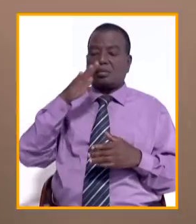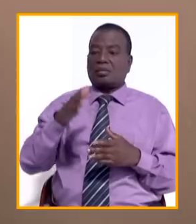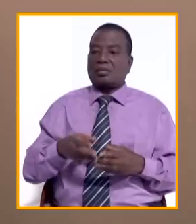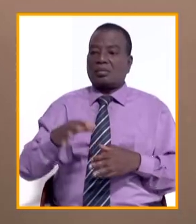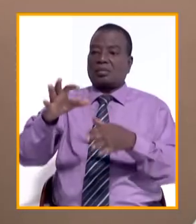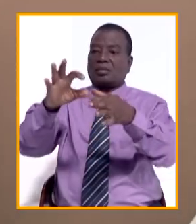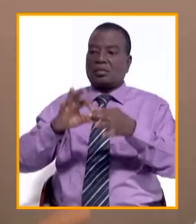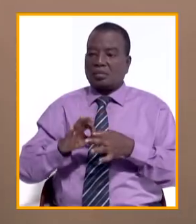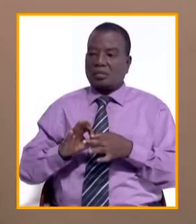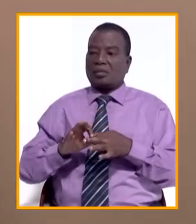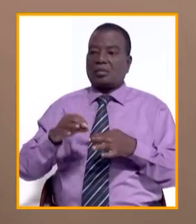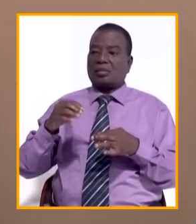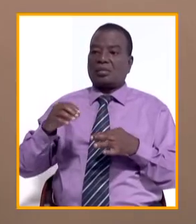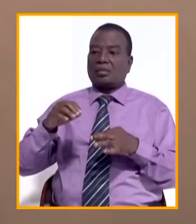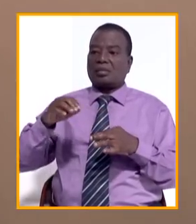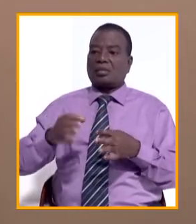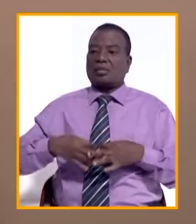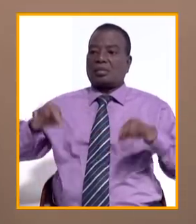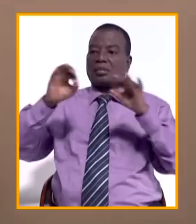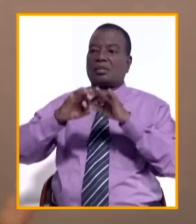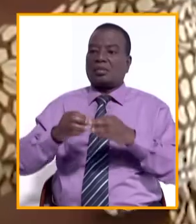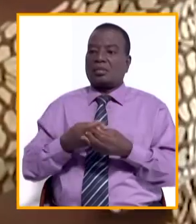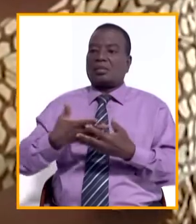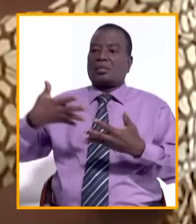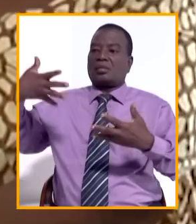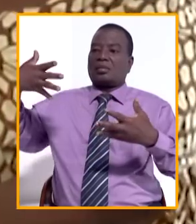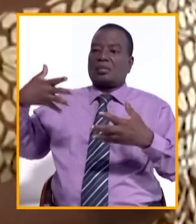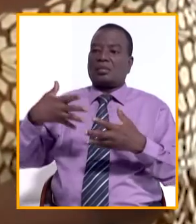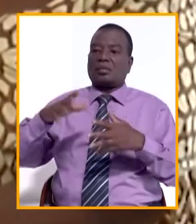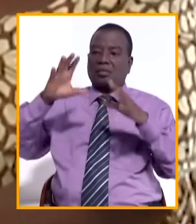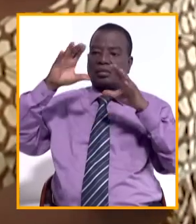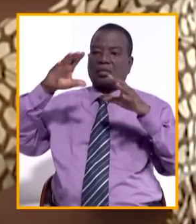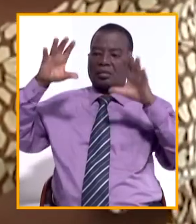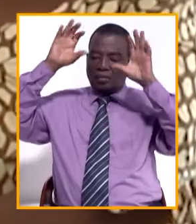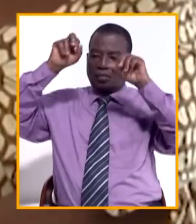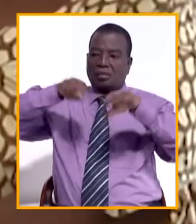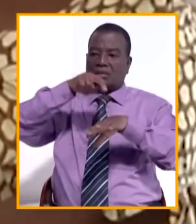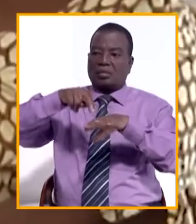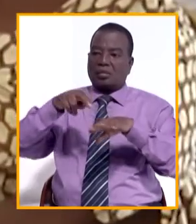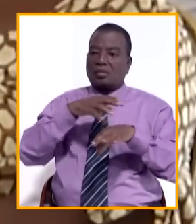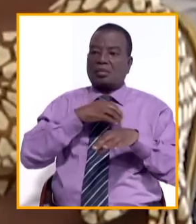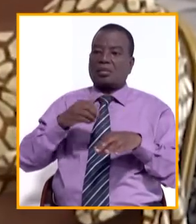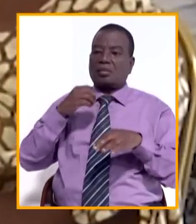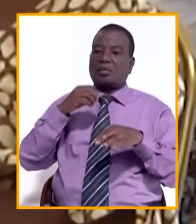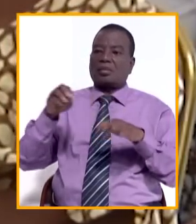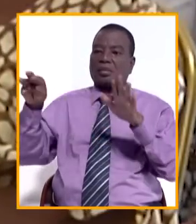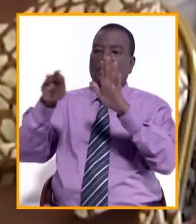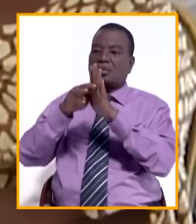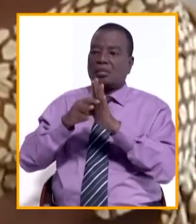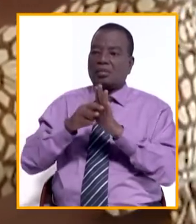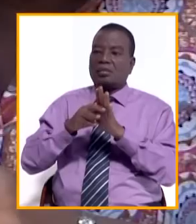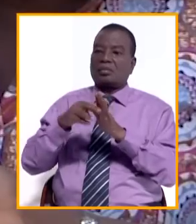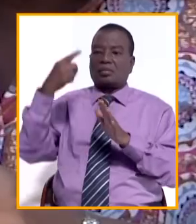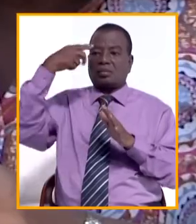'approprier les thématiques en faveur de leur épanouissement. Le président de la République est par ses actions un modèle et un exemple